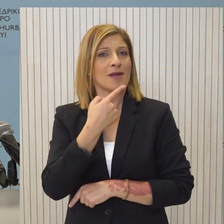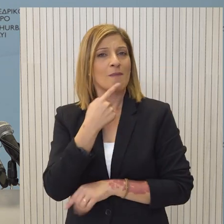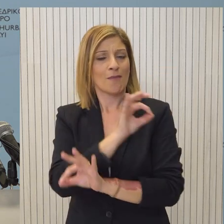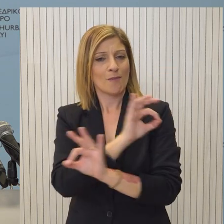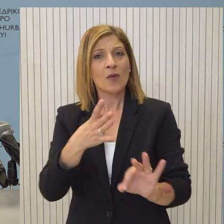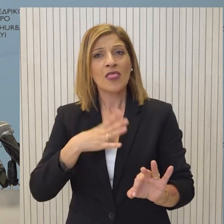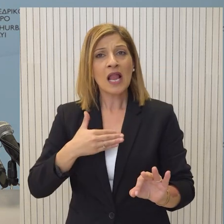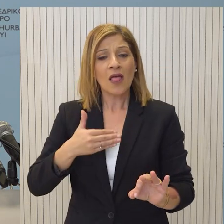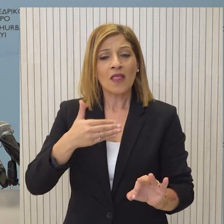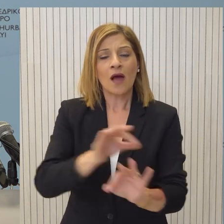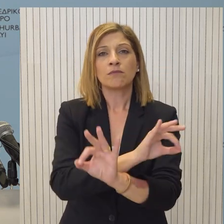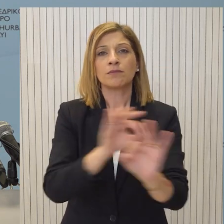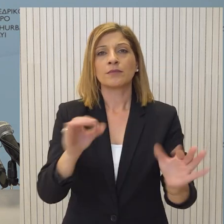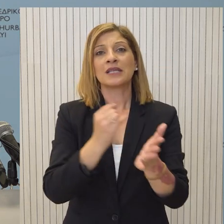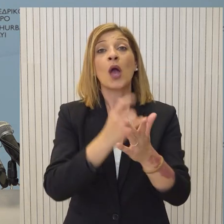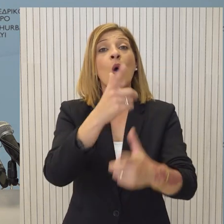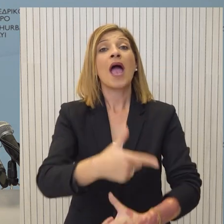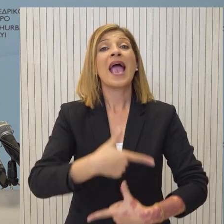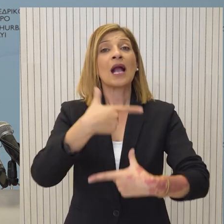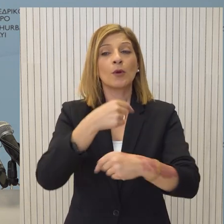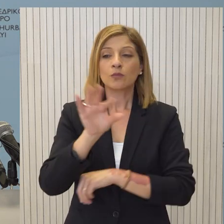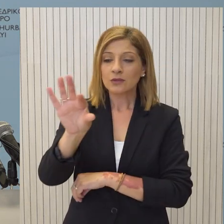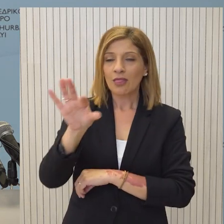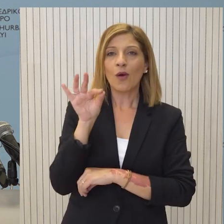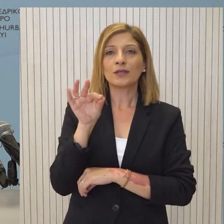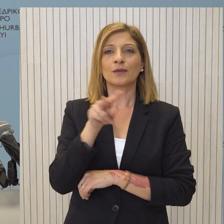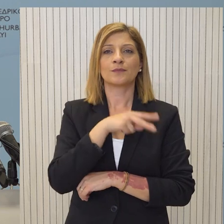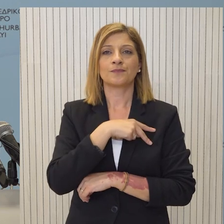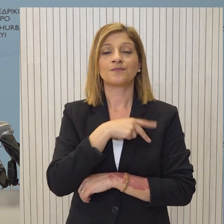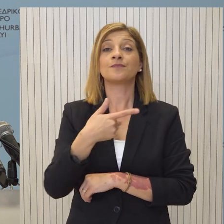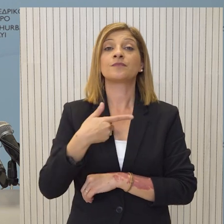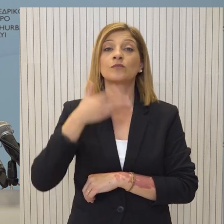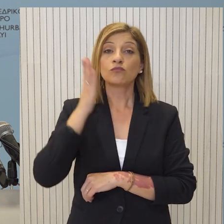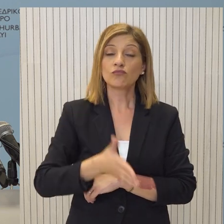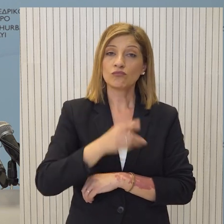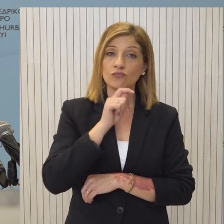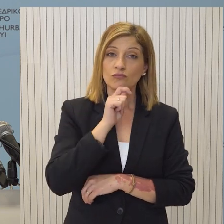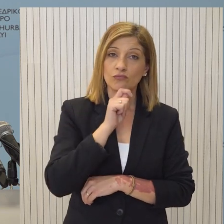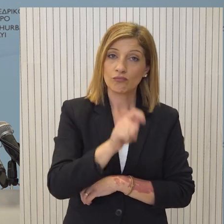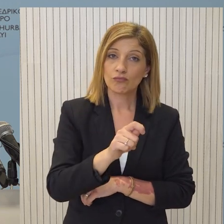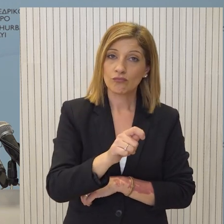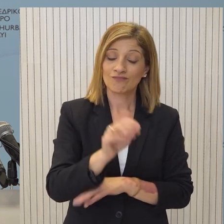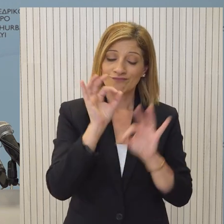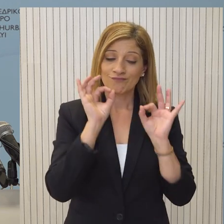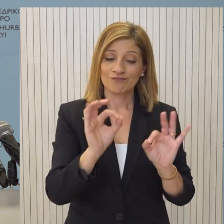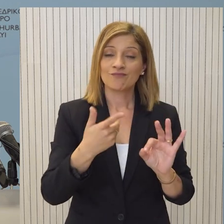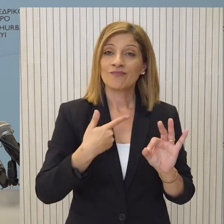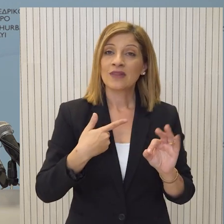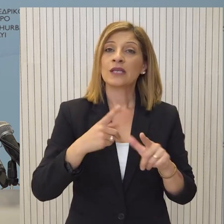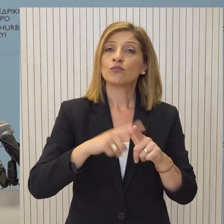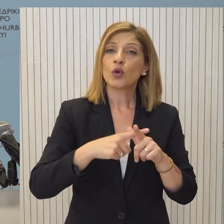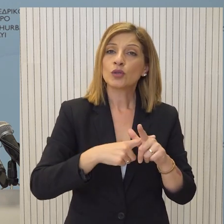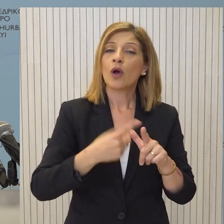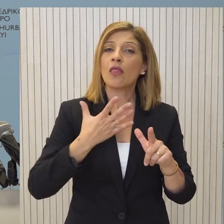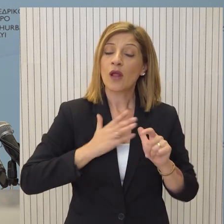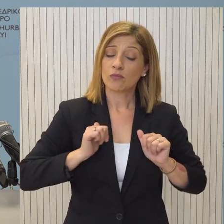πόσο μάλλον τον απεσταλμένο του. Αυτό το οποίο εμείς μπορούμε να πούμε είναι ότι με ειλικρινή πολιτική βούληση